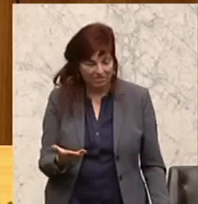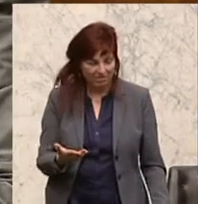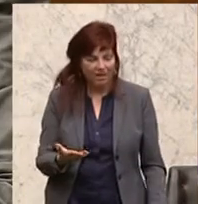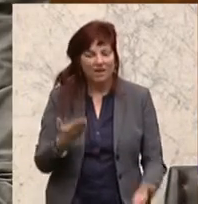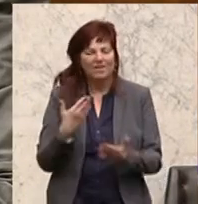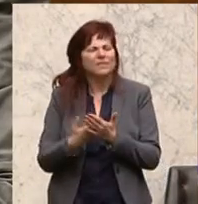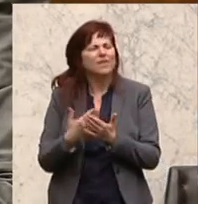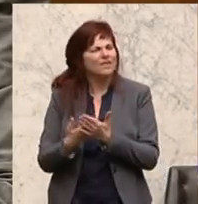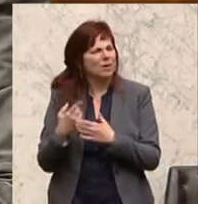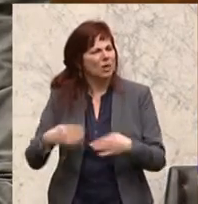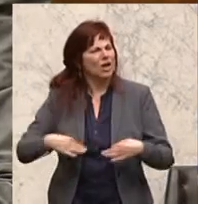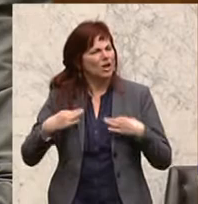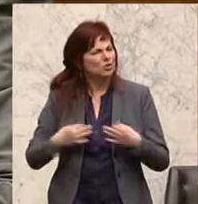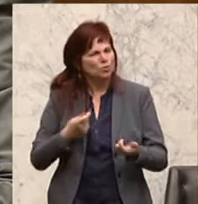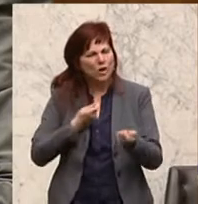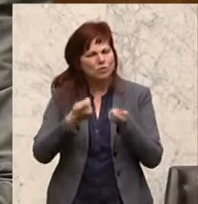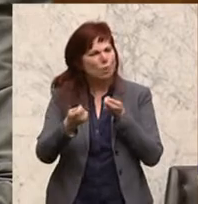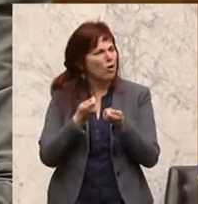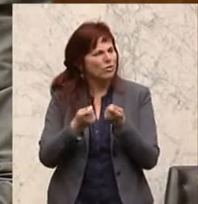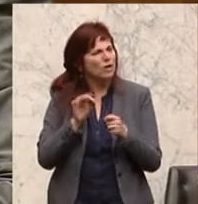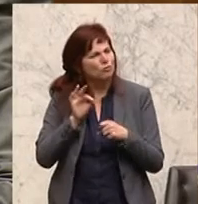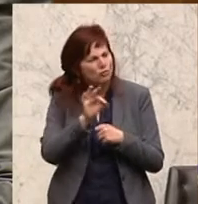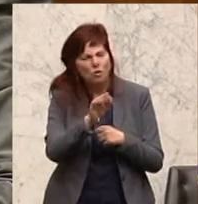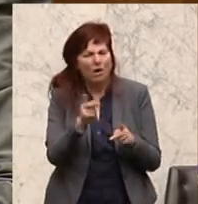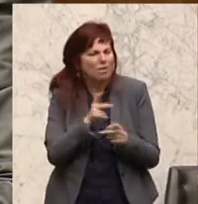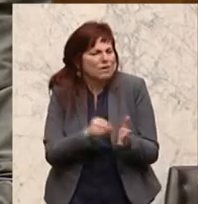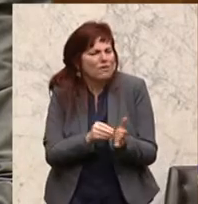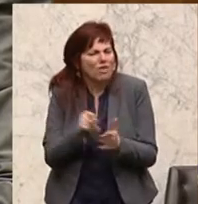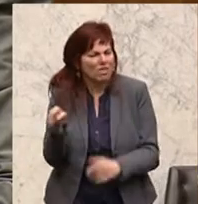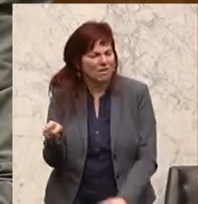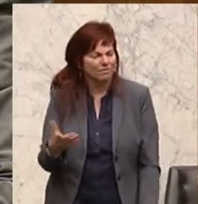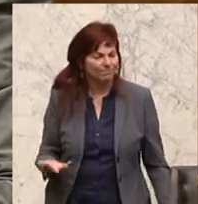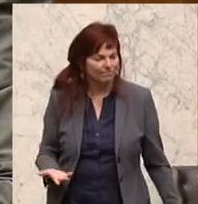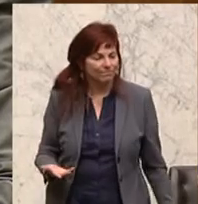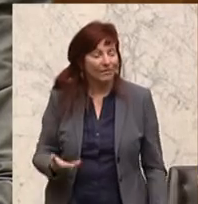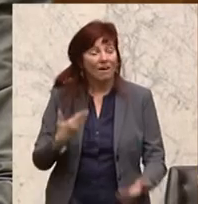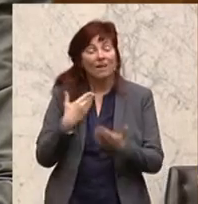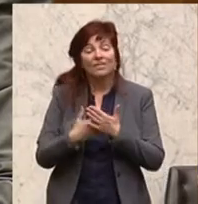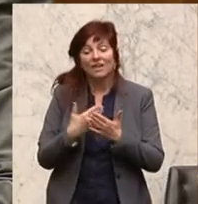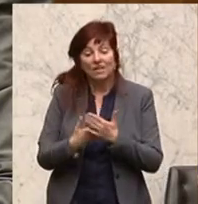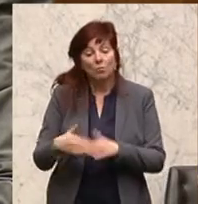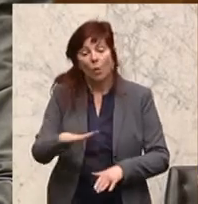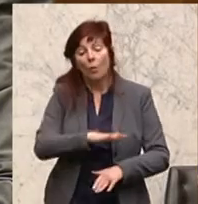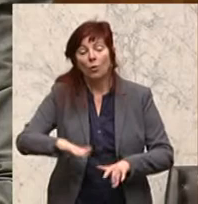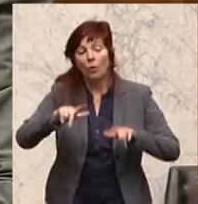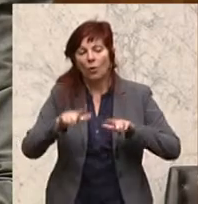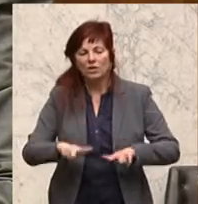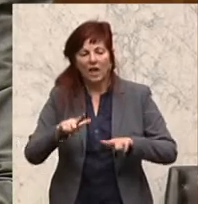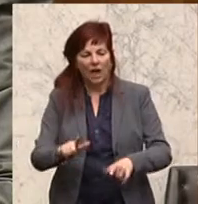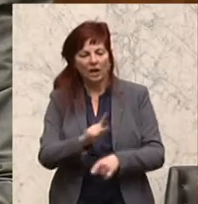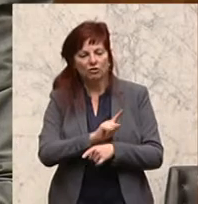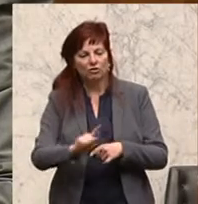der Gesundheitspolitik ausgeweitet werden. Dadurch gibt es keine Grundlagen für die Identifizierung von